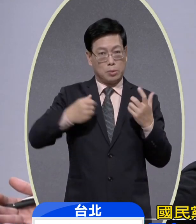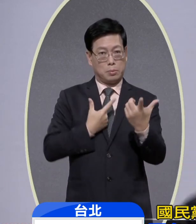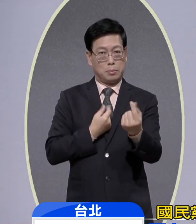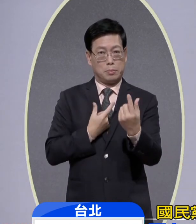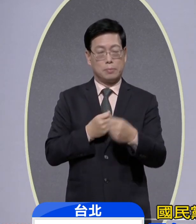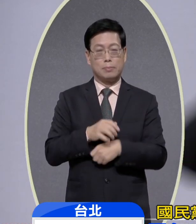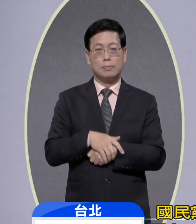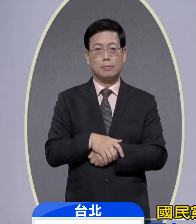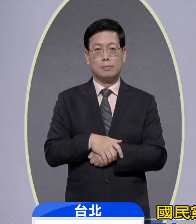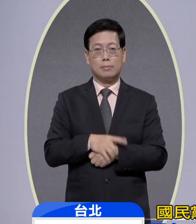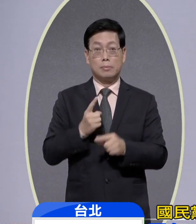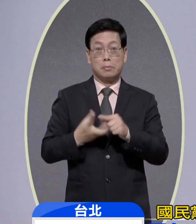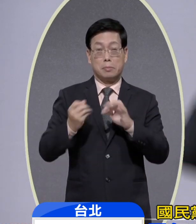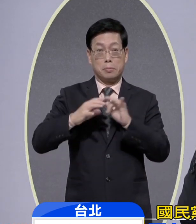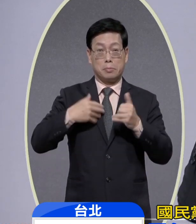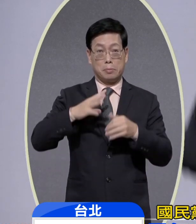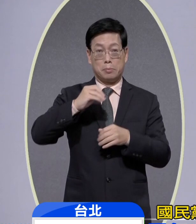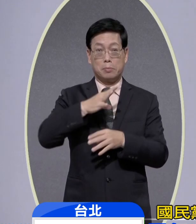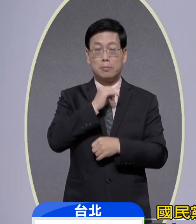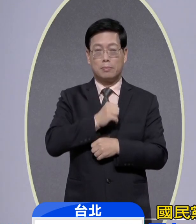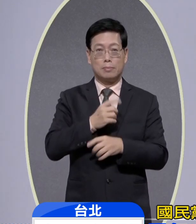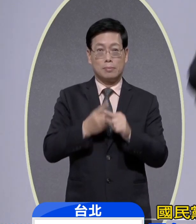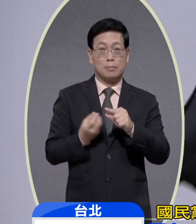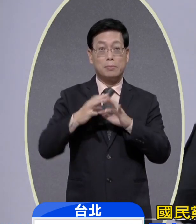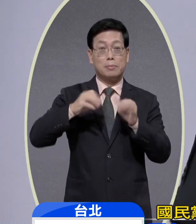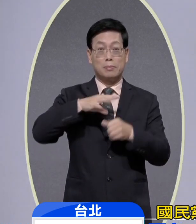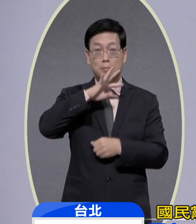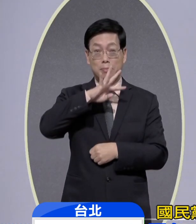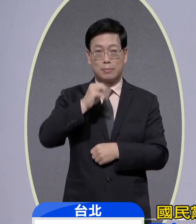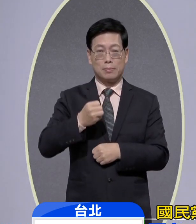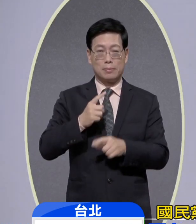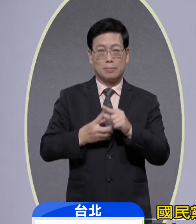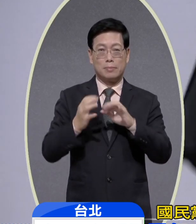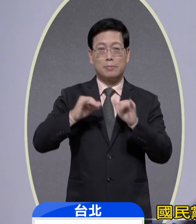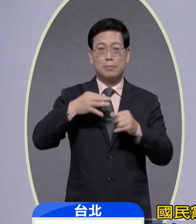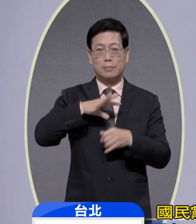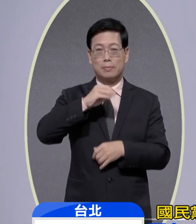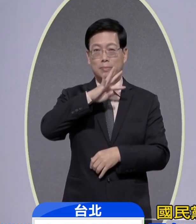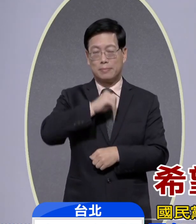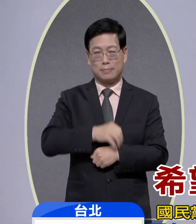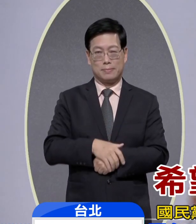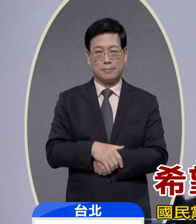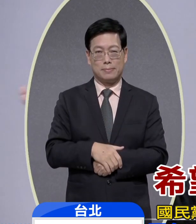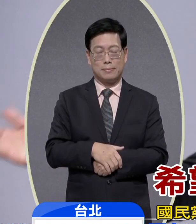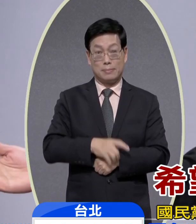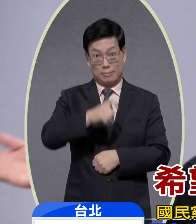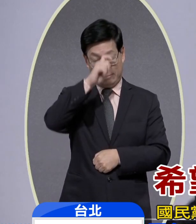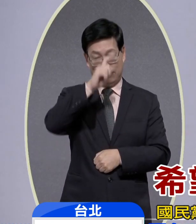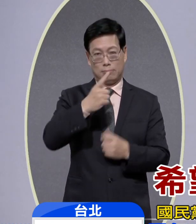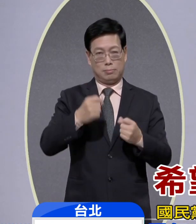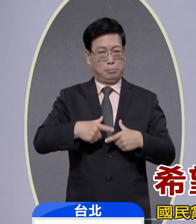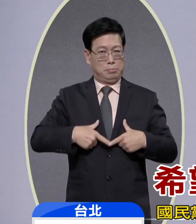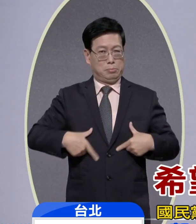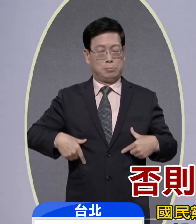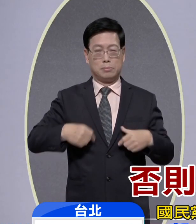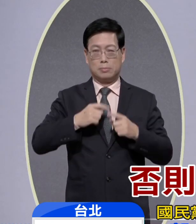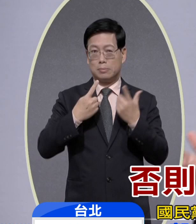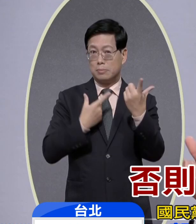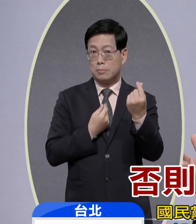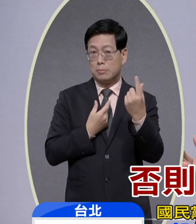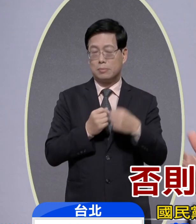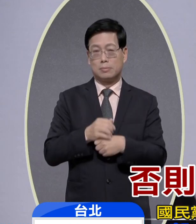喊三声中华民国外税中华民国外税中华民国外税希望你勇敢地喊出来